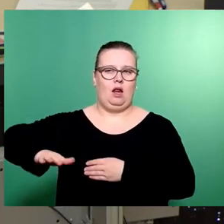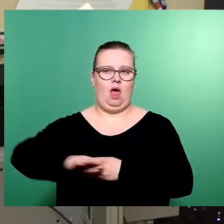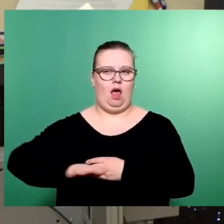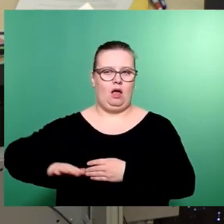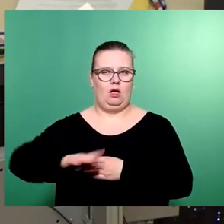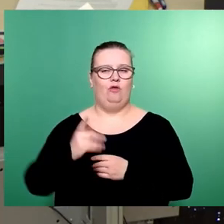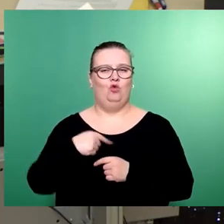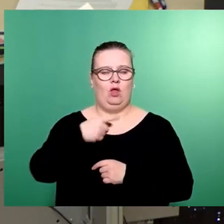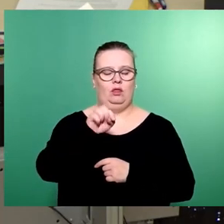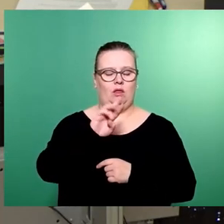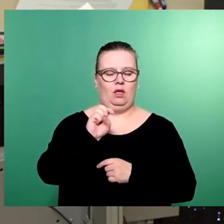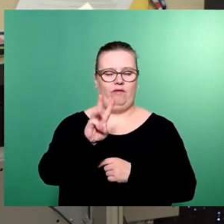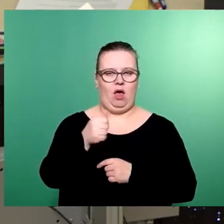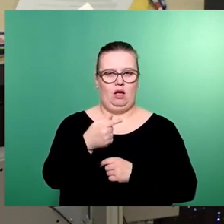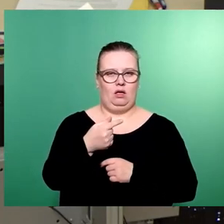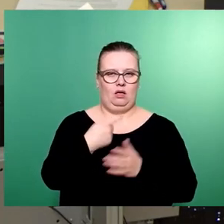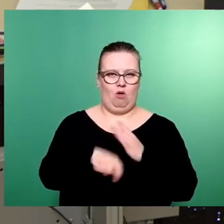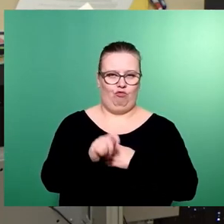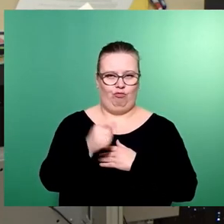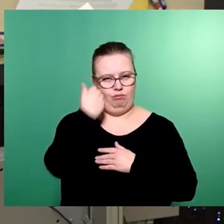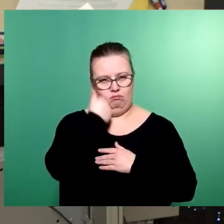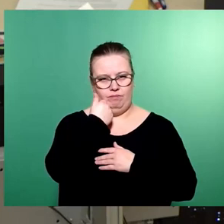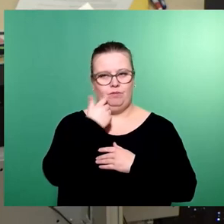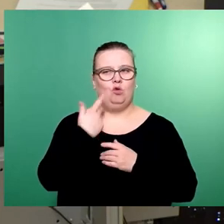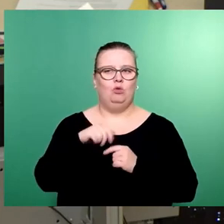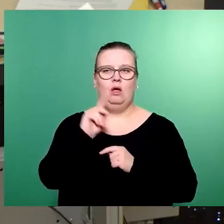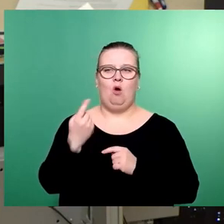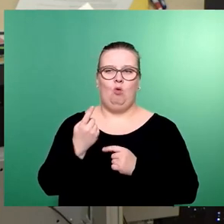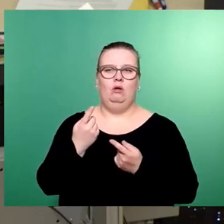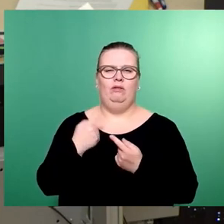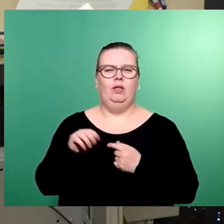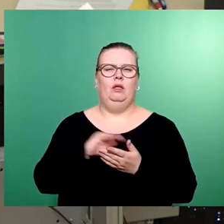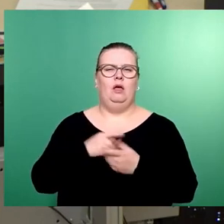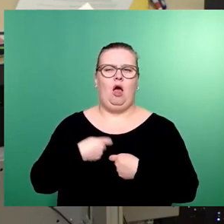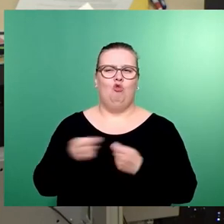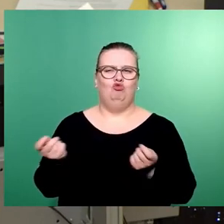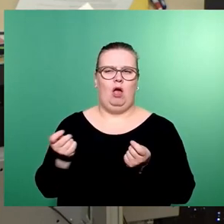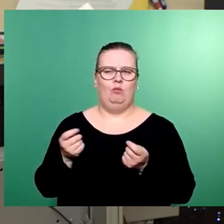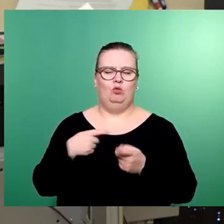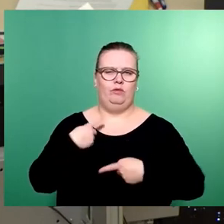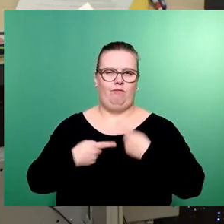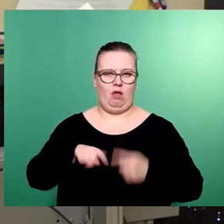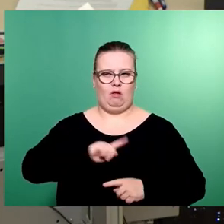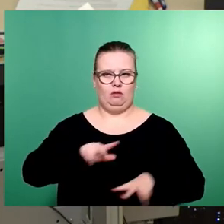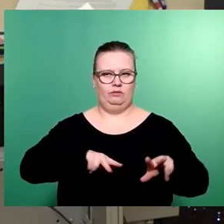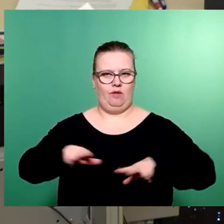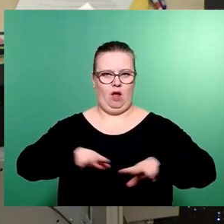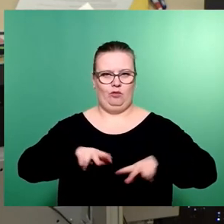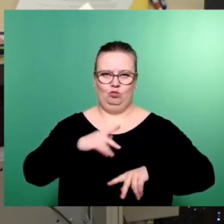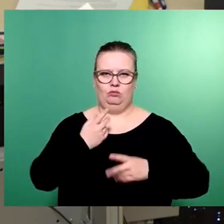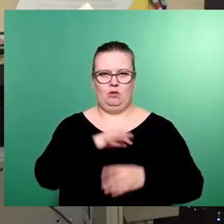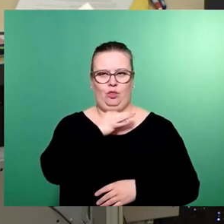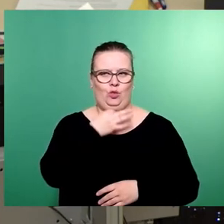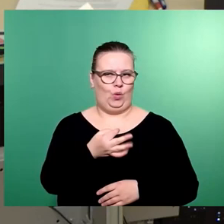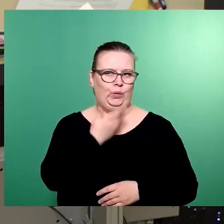DREWAG erfolgt und insoweit also diese aufwendigen Ausschreibungsverfahren, die wir als Verwaltung haben, nicht notwendig